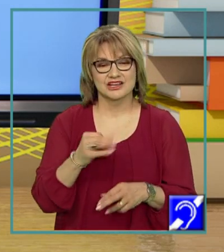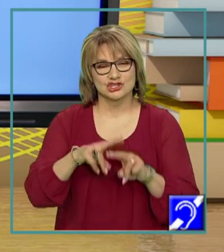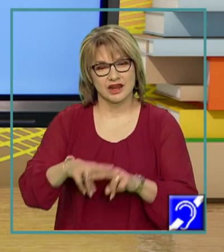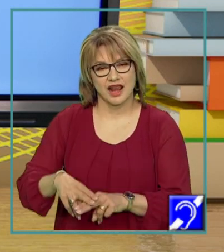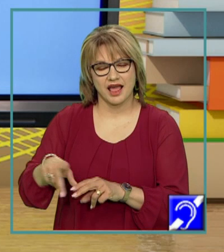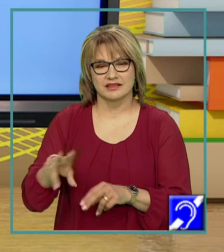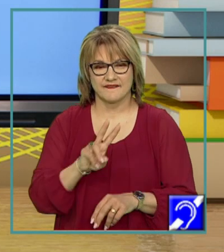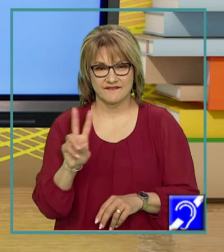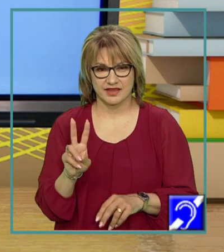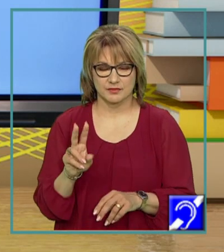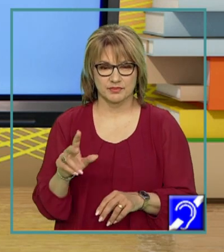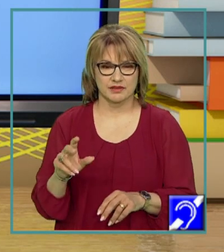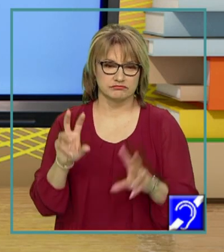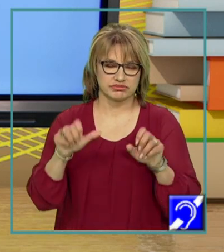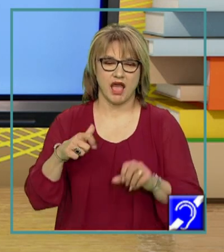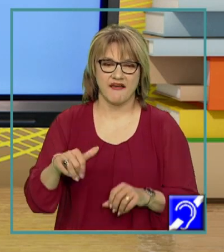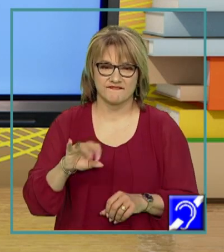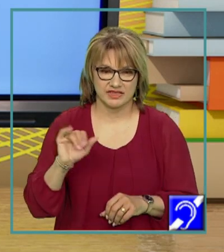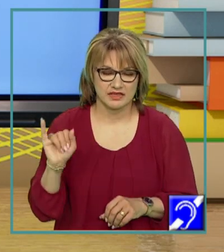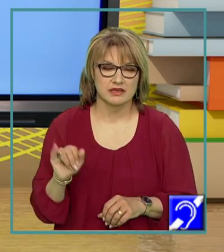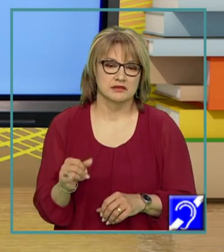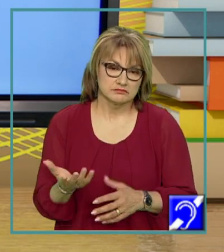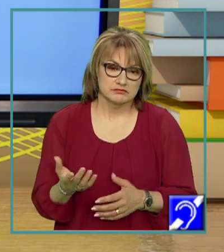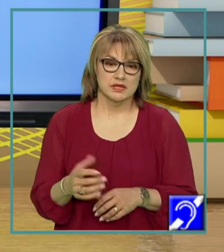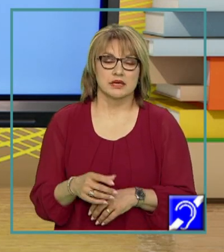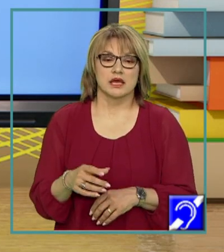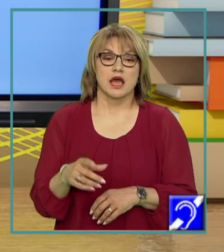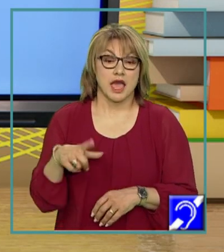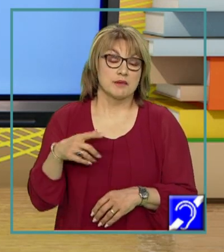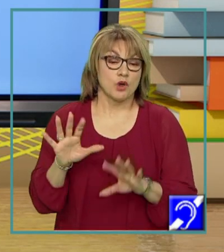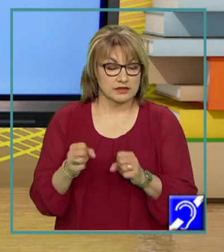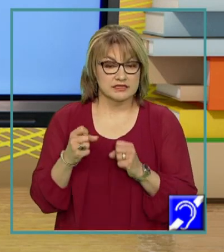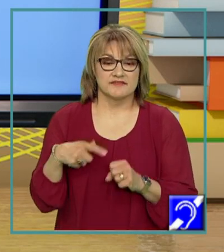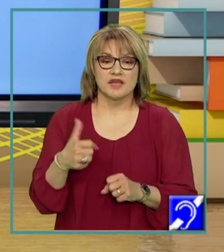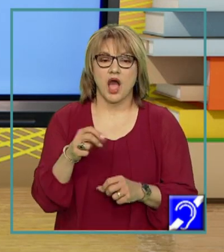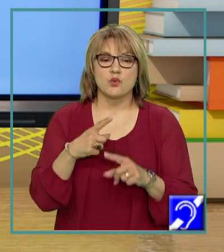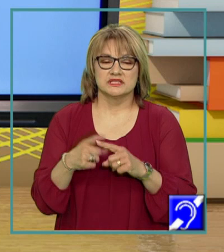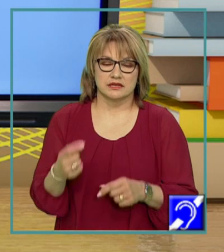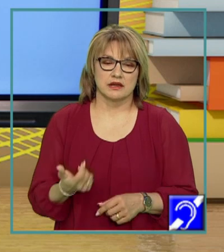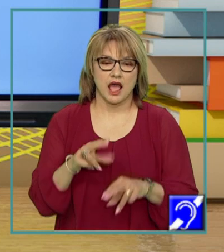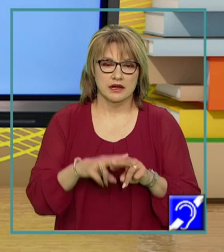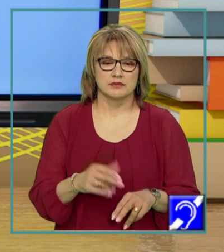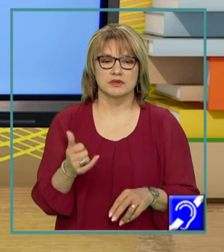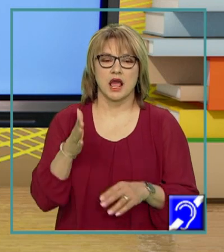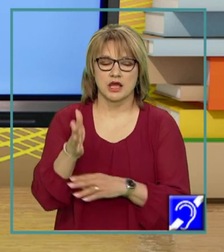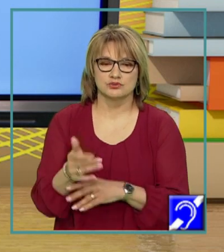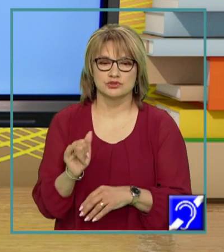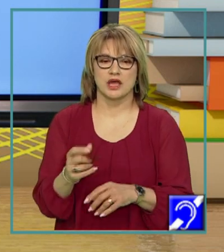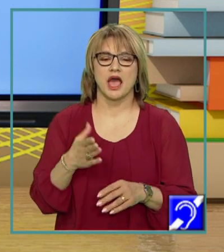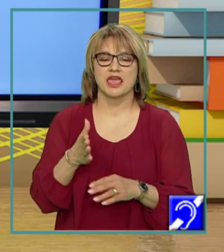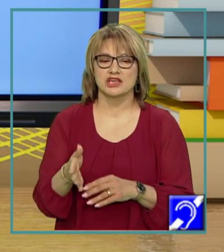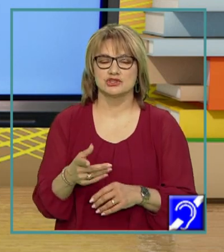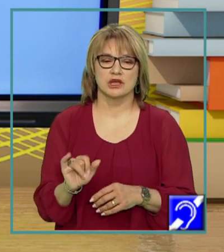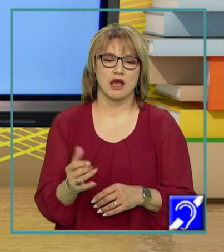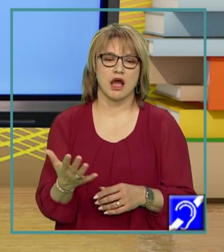a fi, despre care am aflat că poate fi și auxiliar, a rămâne, a ajunge, a ieși, a părea, a